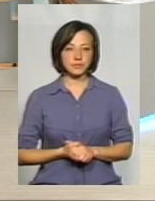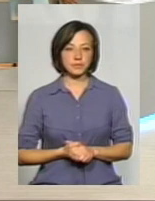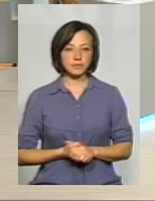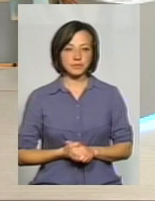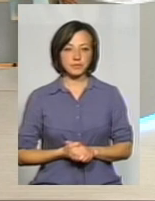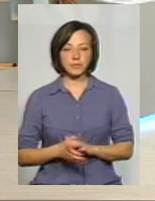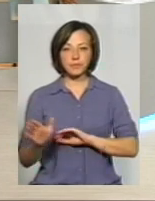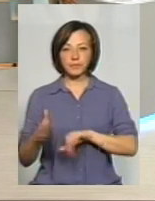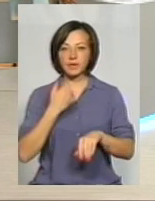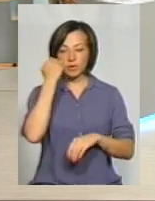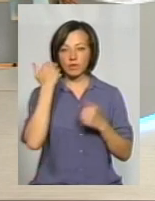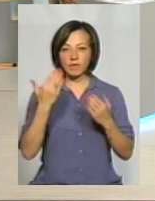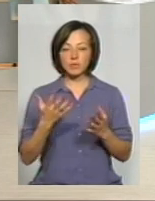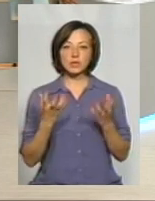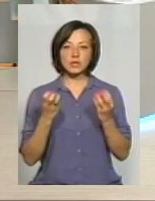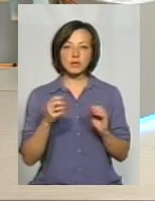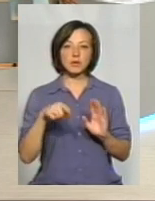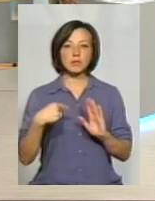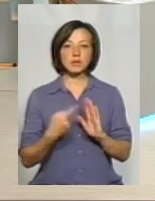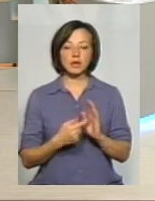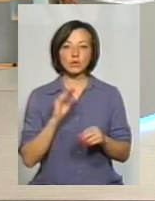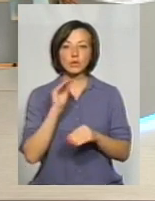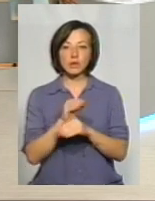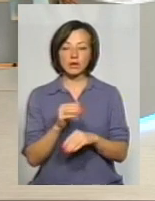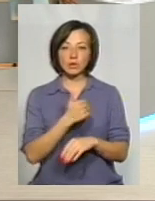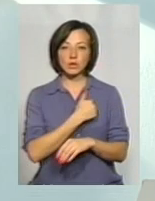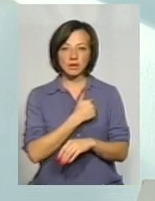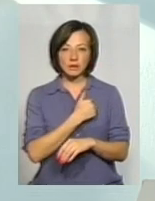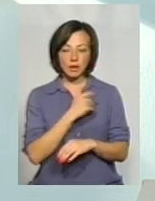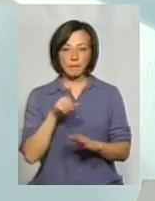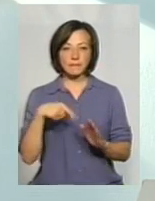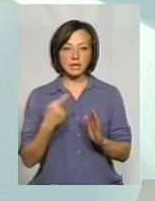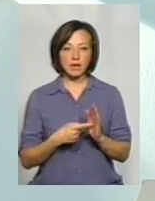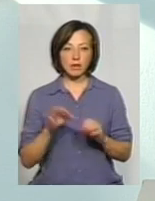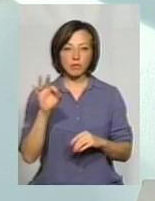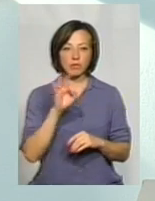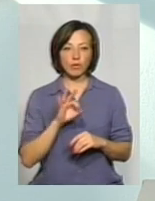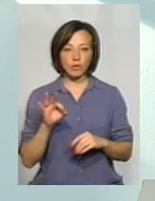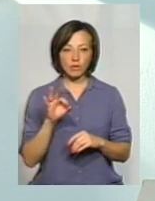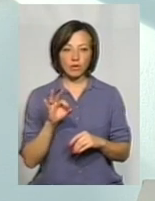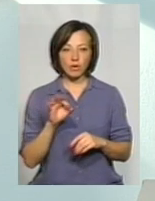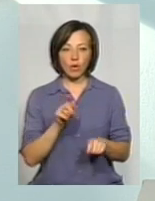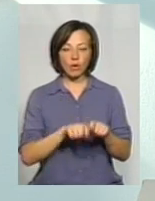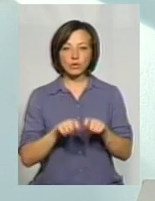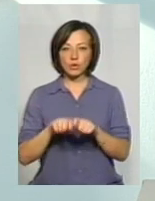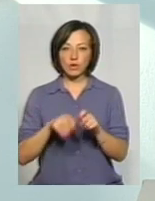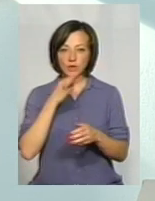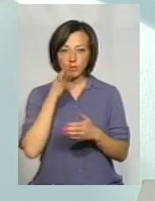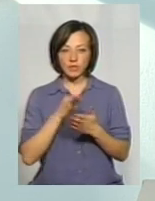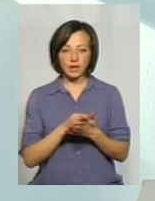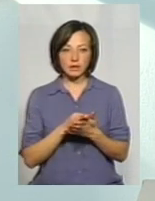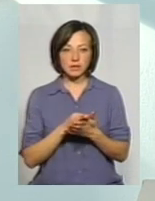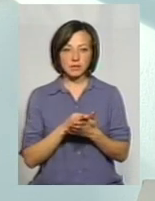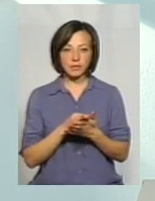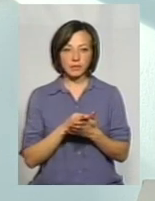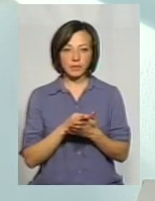Пані Анна. Хотілося б додати нове запитання про контроль та відповідальність, скажімо так.